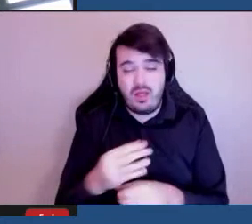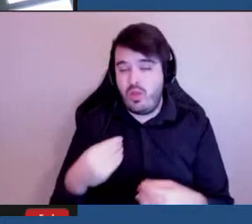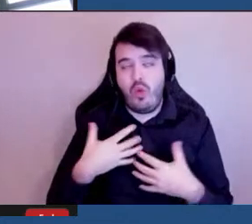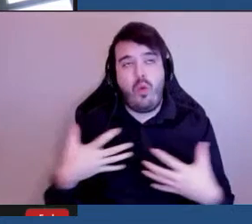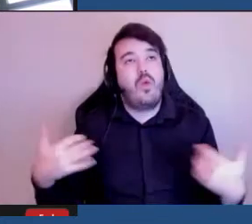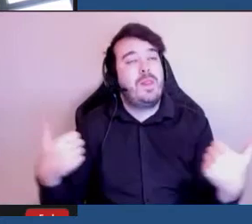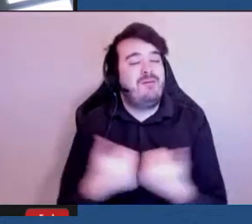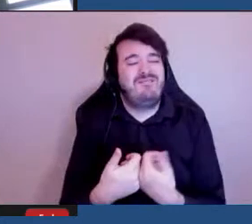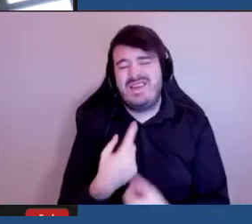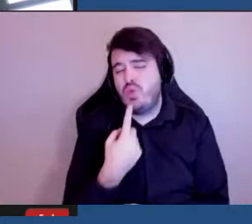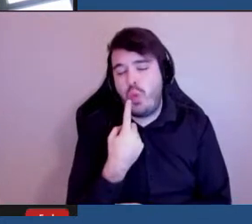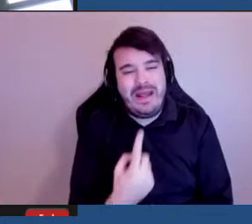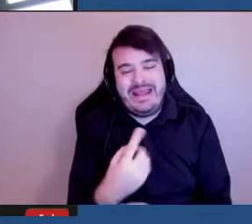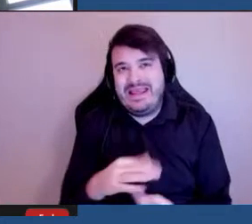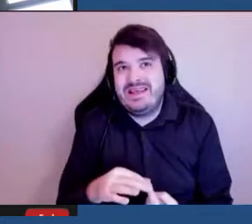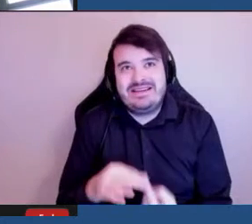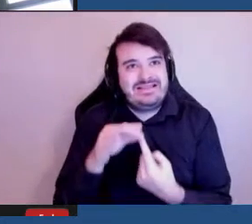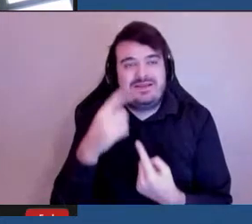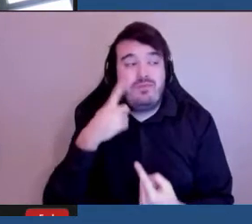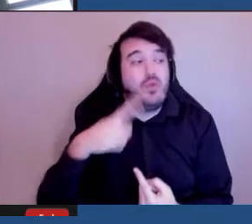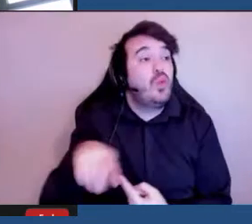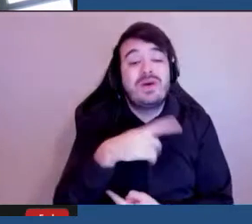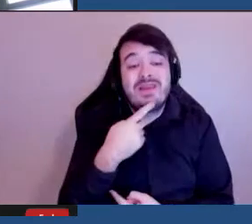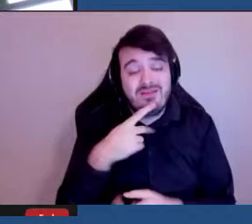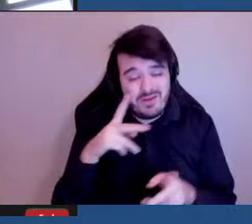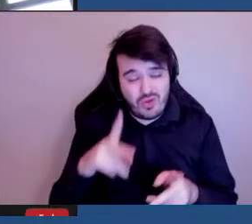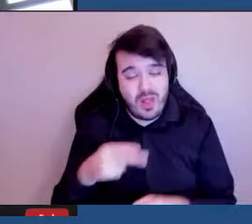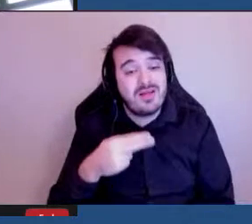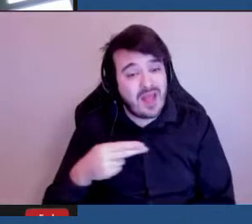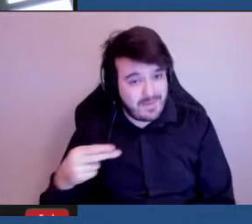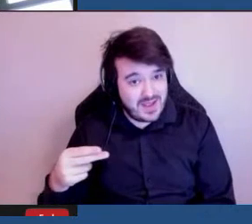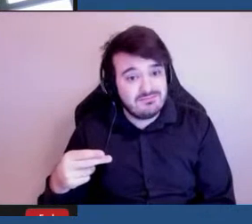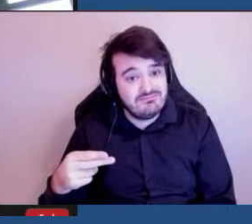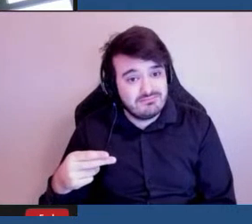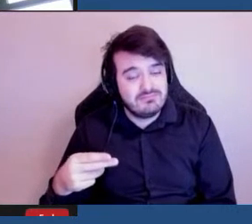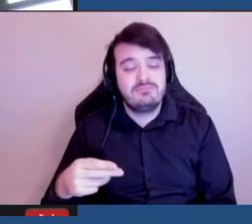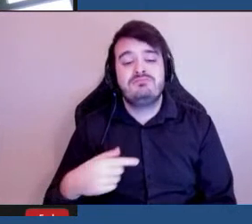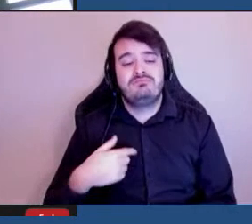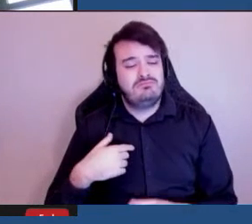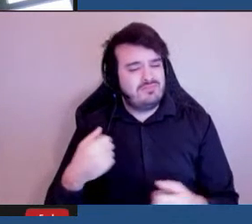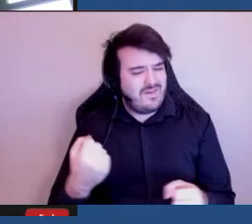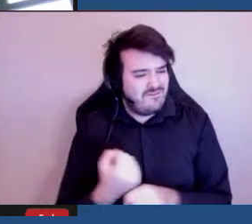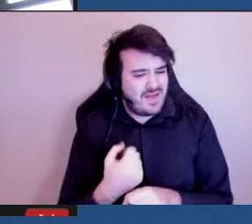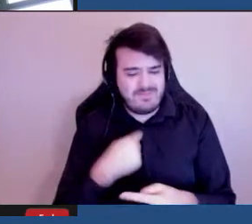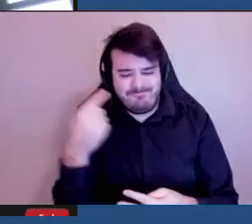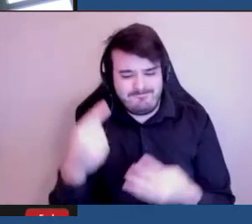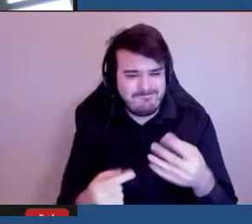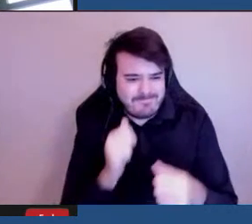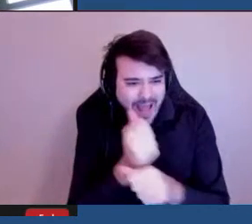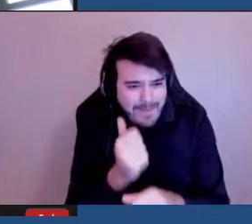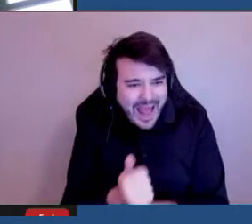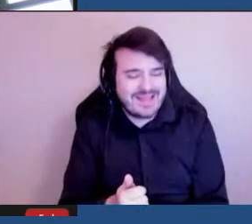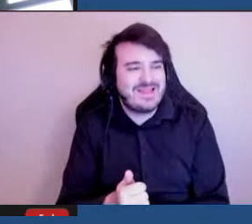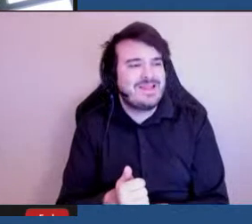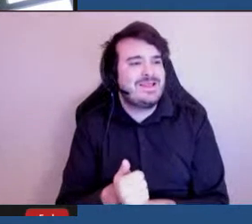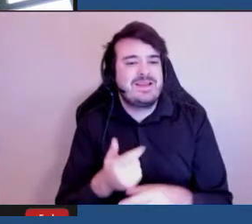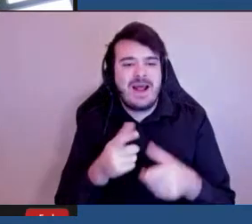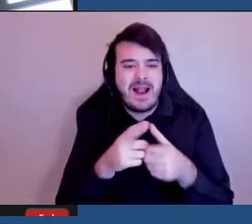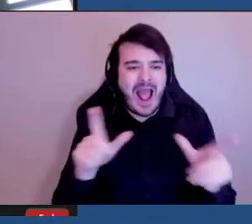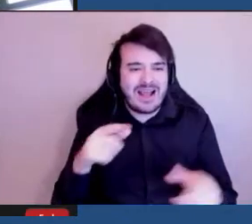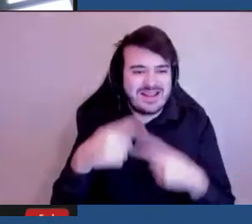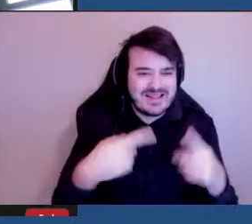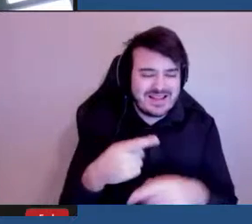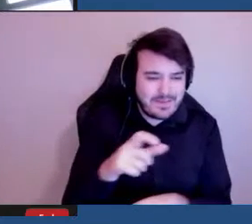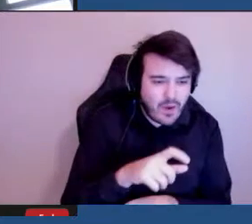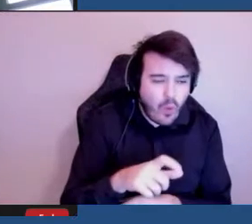personnes handicapées. nous avons mis en place le langage des signes québécois et la